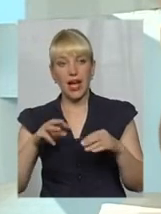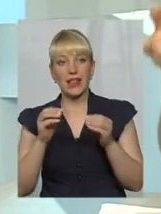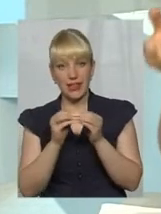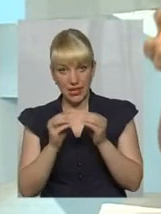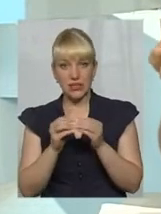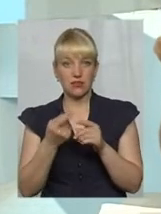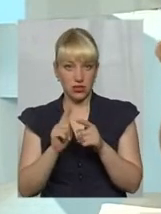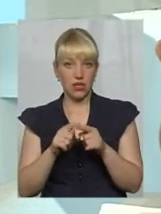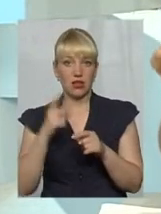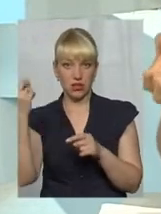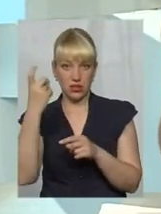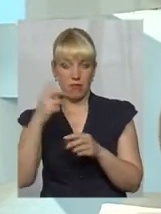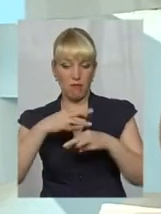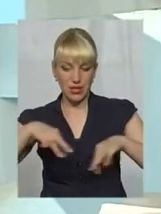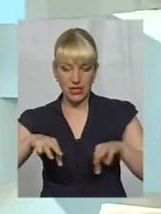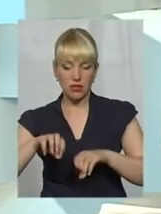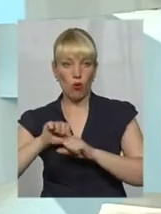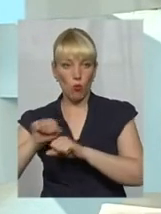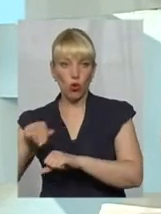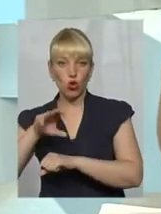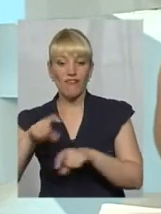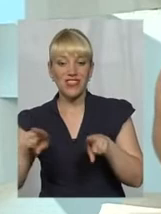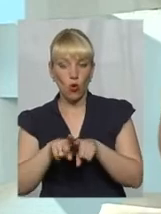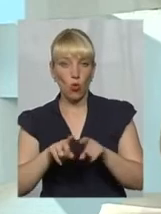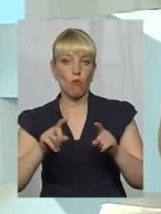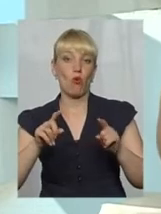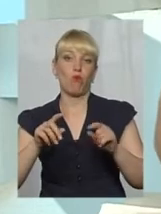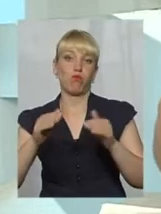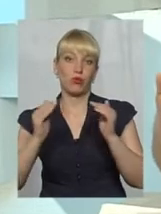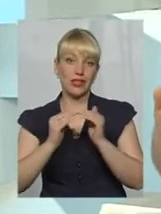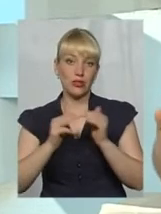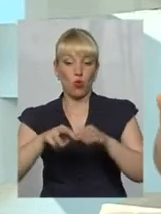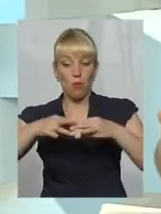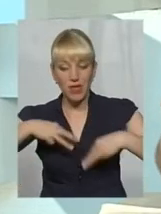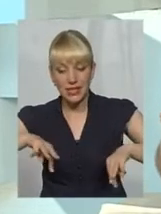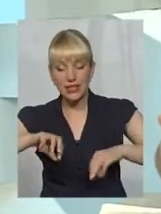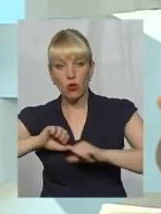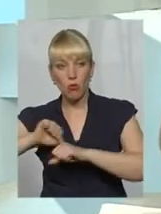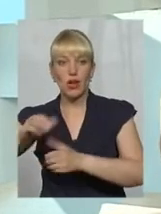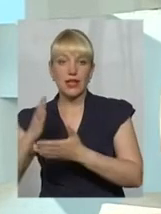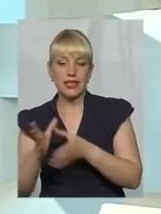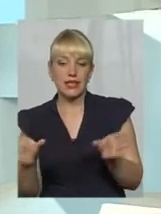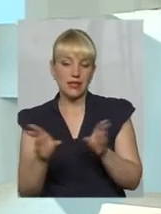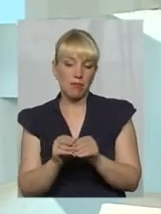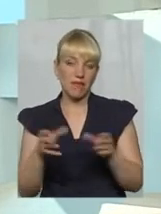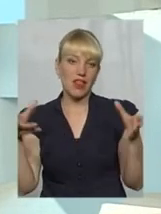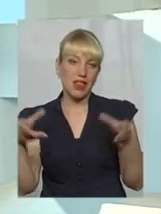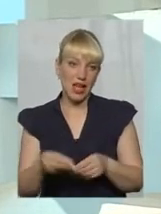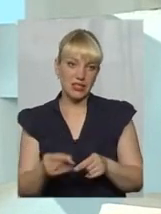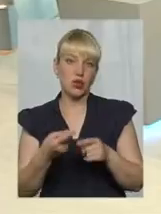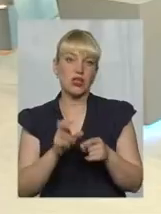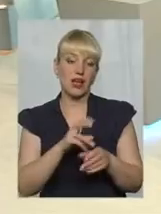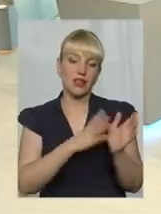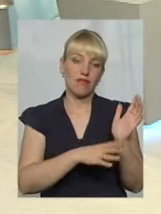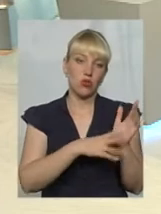належать Міністерству оборони. Значить, такому будинку Міністерство оборони є співвласником, як і тих 90